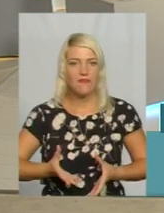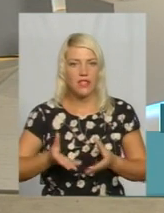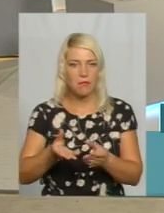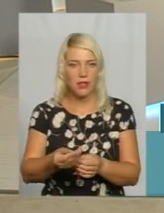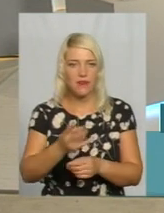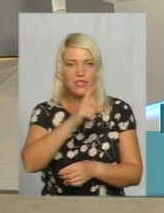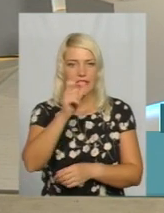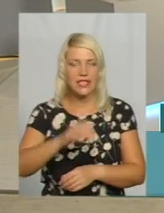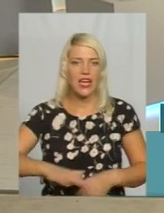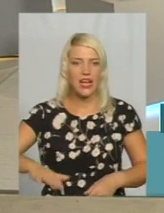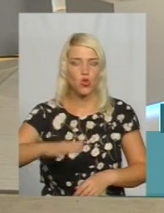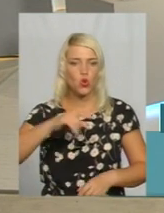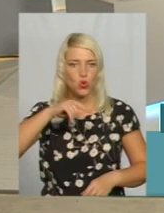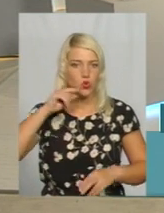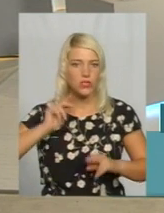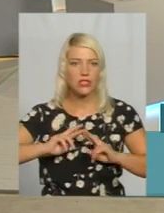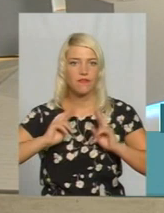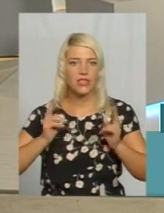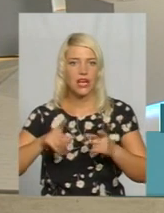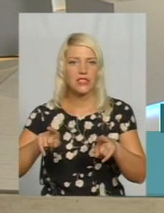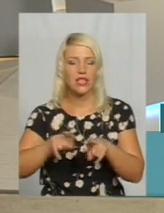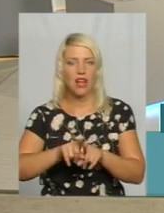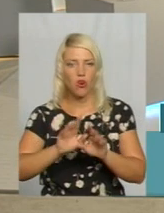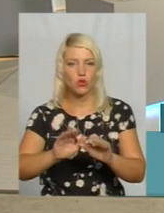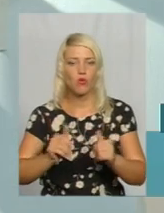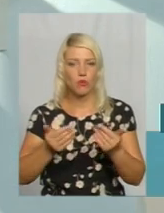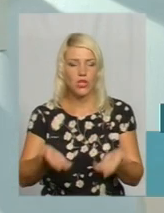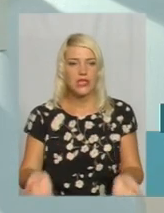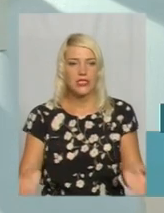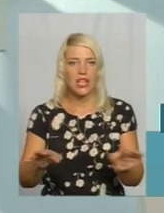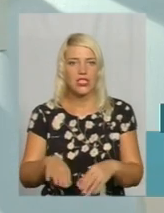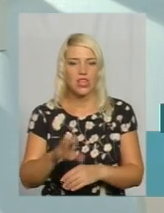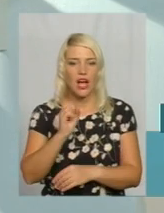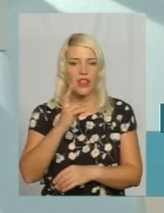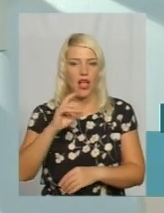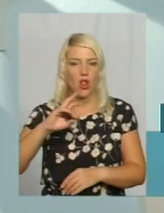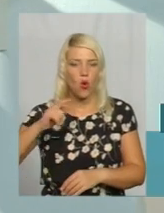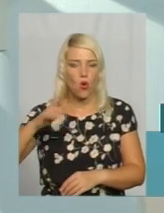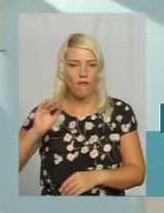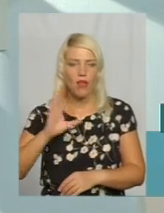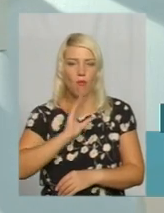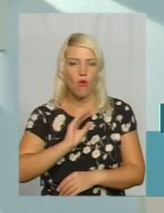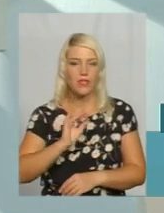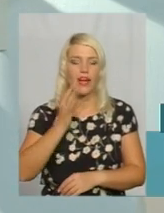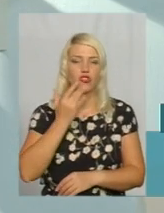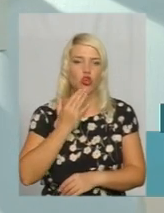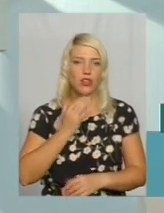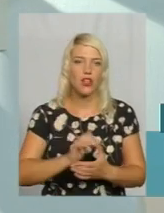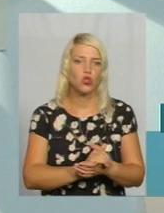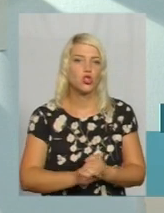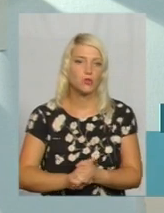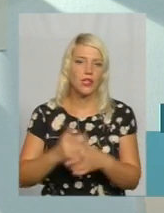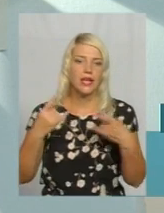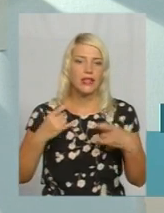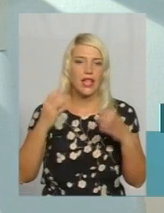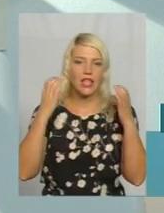Російської Федерації. Також пропонується залишити аналогове мовлення Національної Суспільної телерадіокомпанії України,